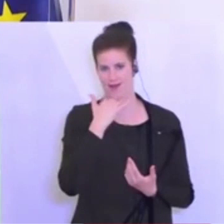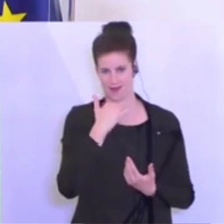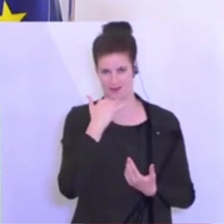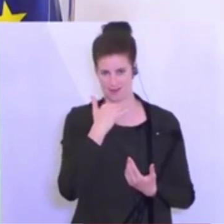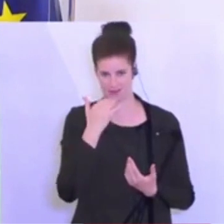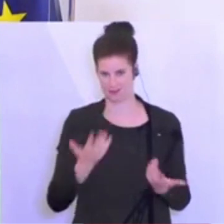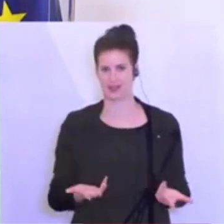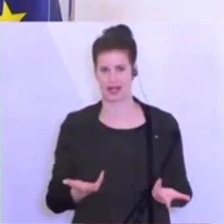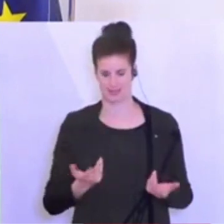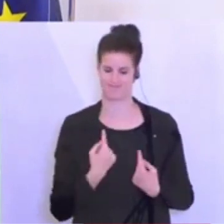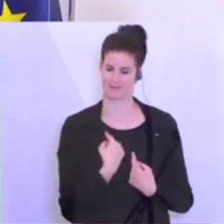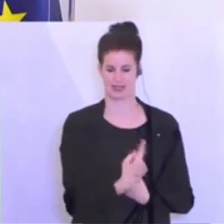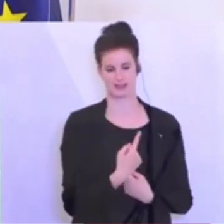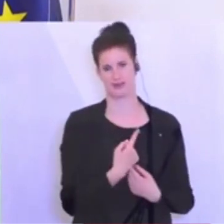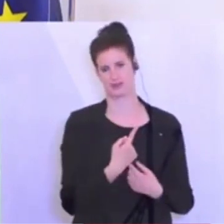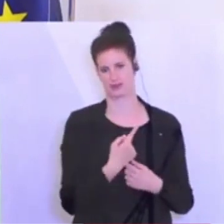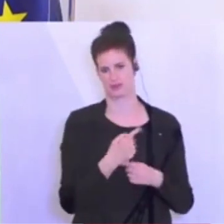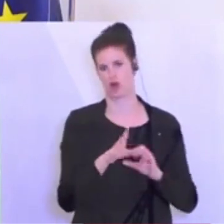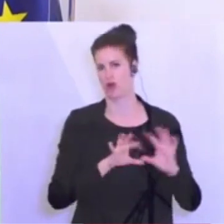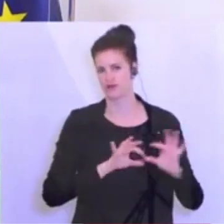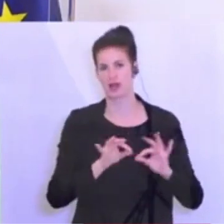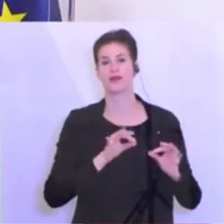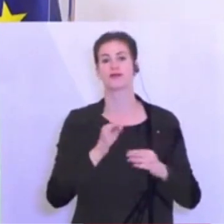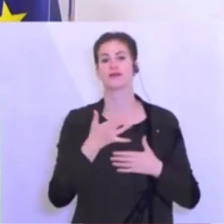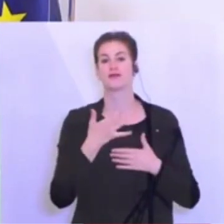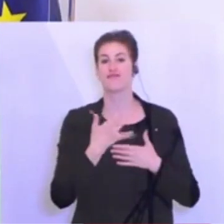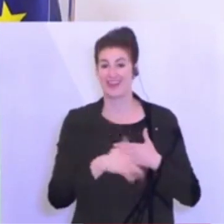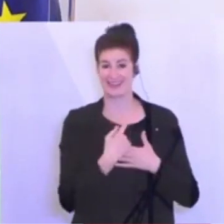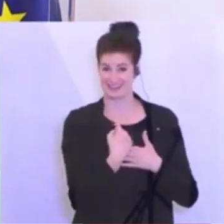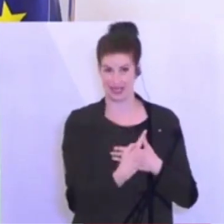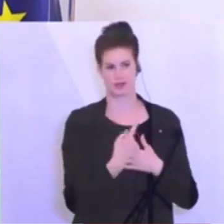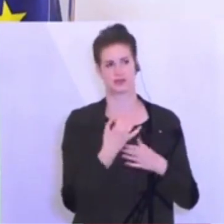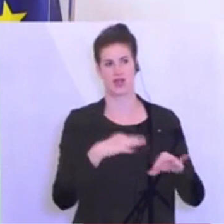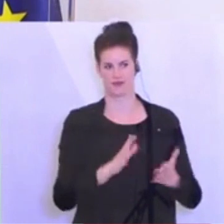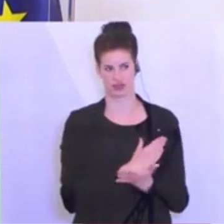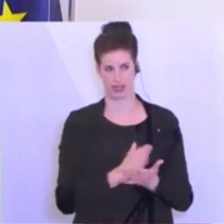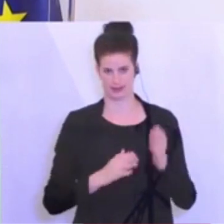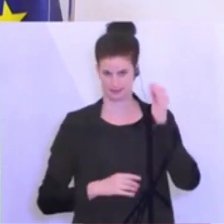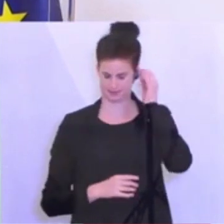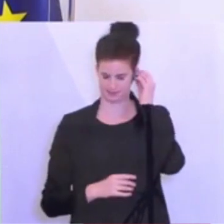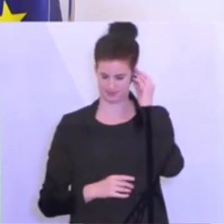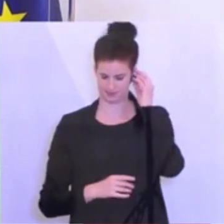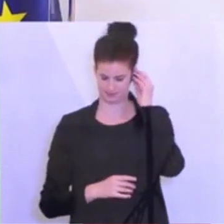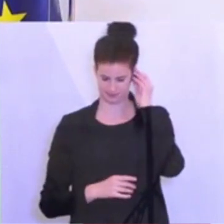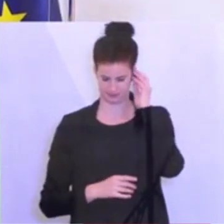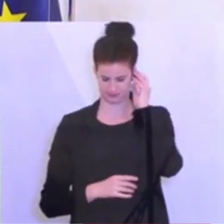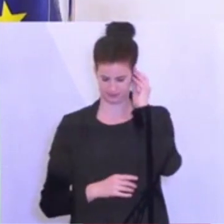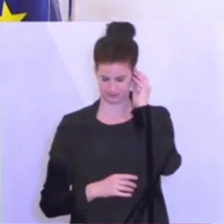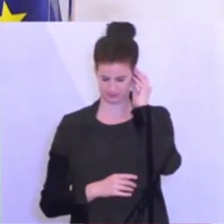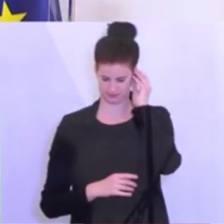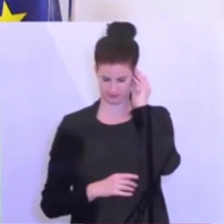konsumieren wollen, das können die Wirte gemeinsam mit ihren Gästen selbst entscheiden. Abschließend,